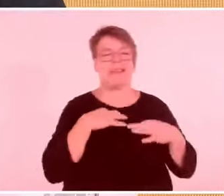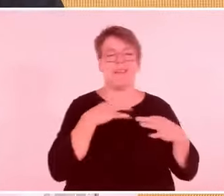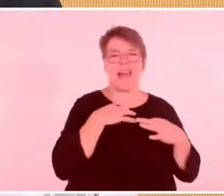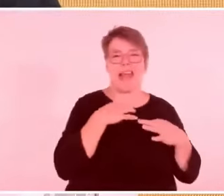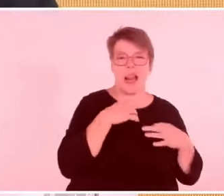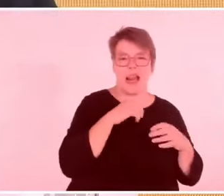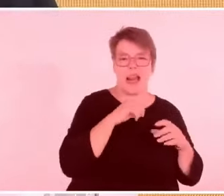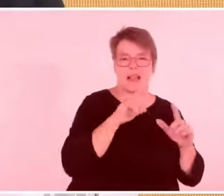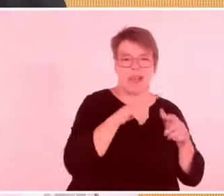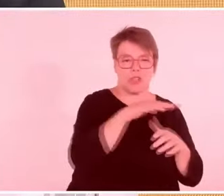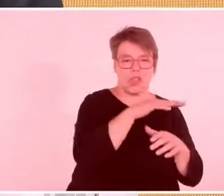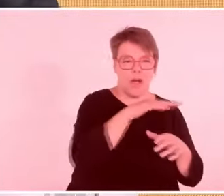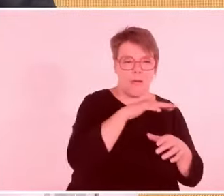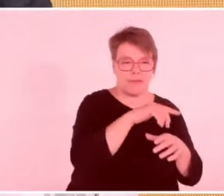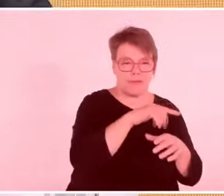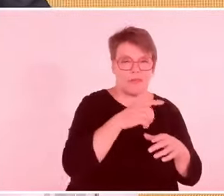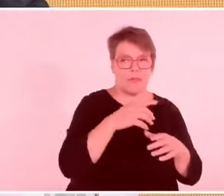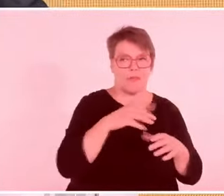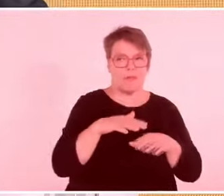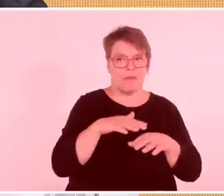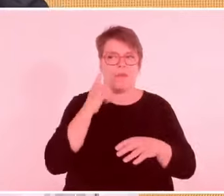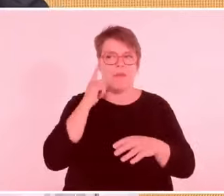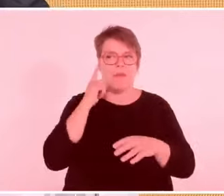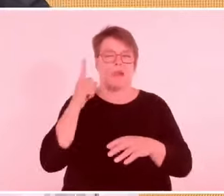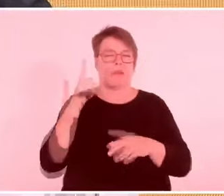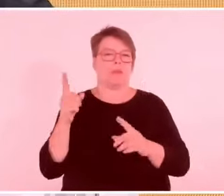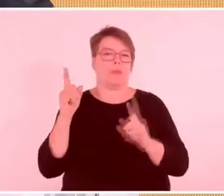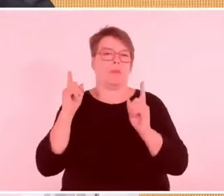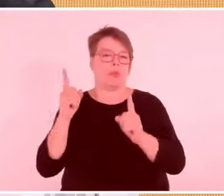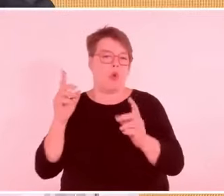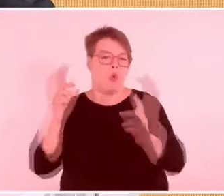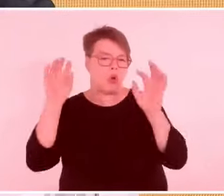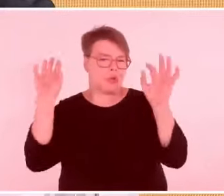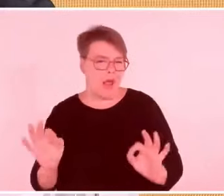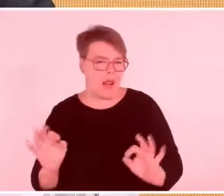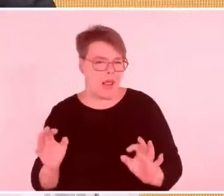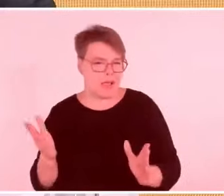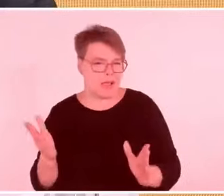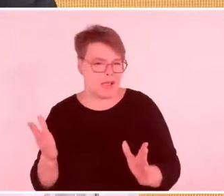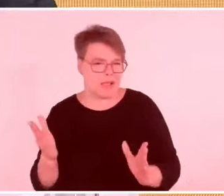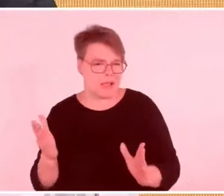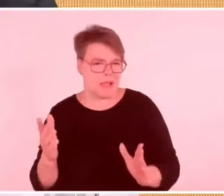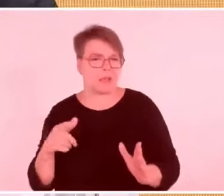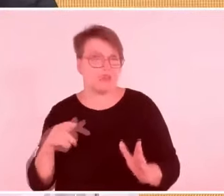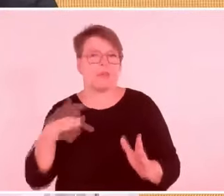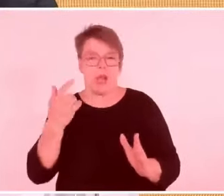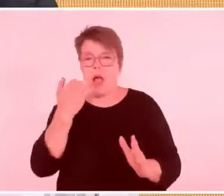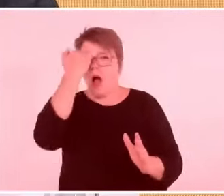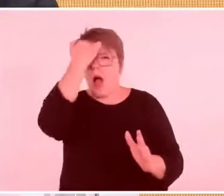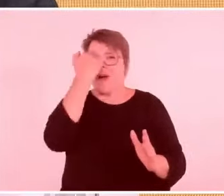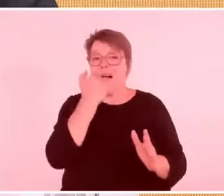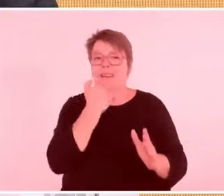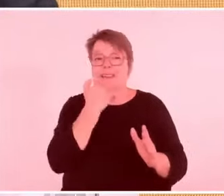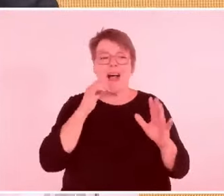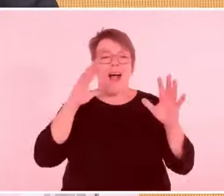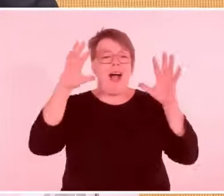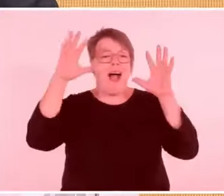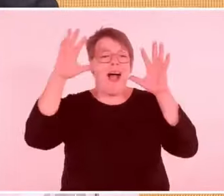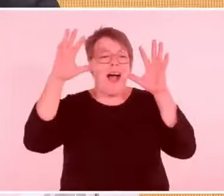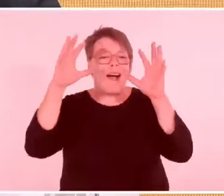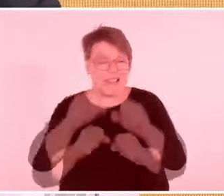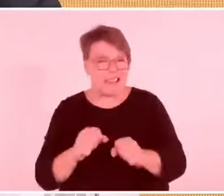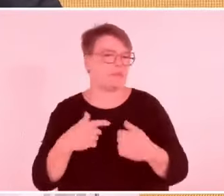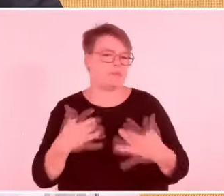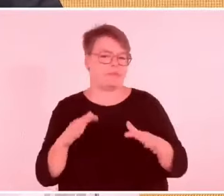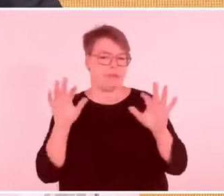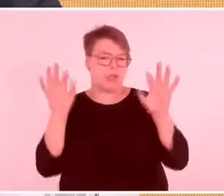wird, weil es einen externen Feind gibt. Das Erste, was man also tun muss, ist ganz klar anzuerkennen,